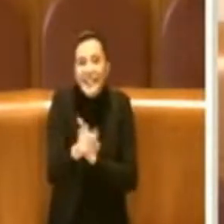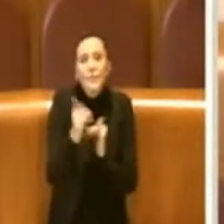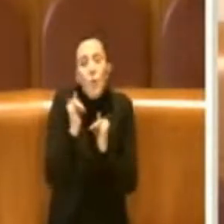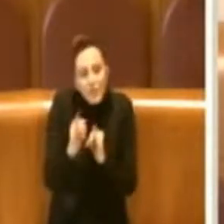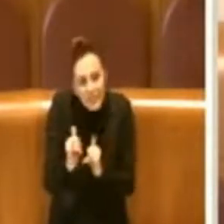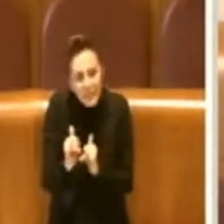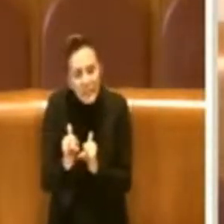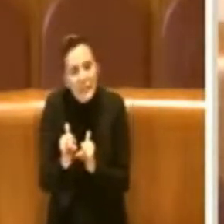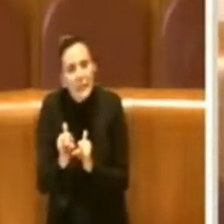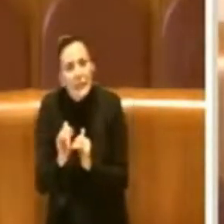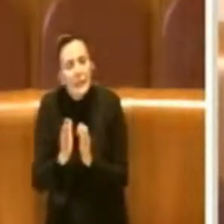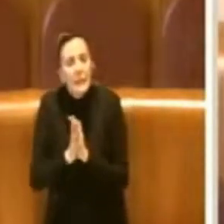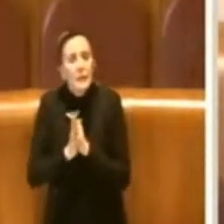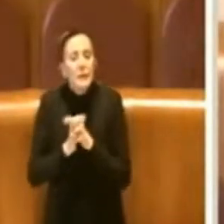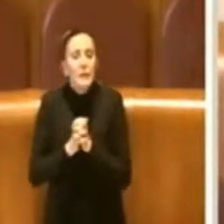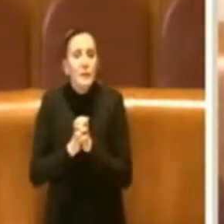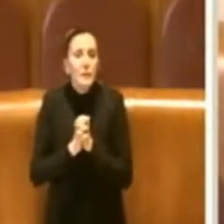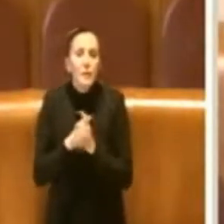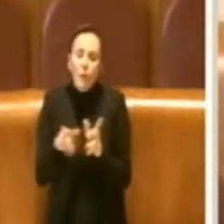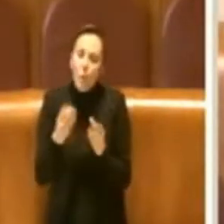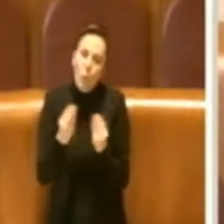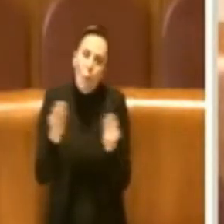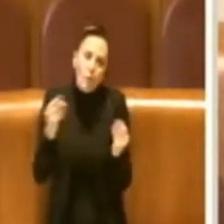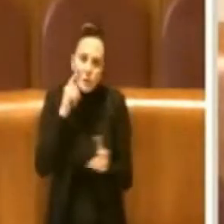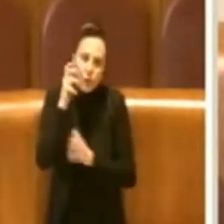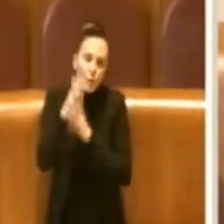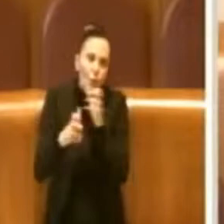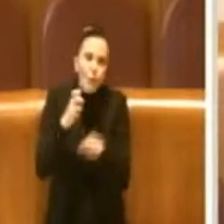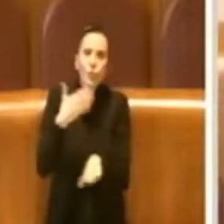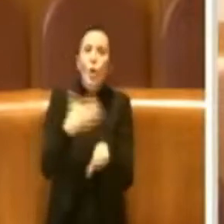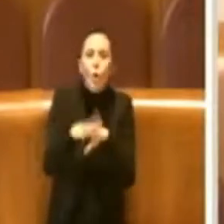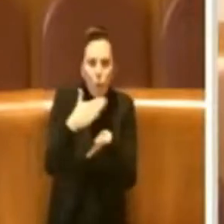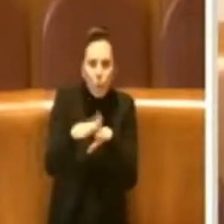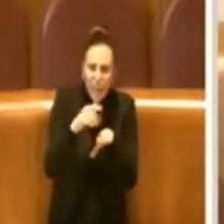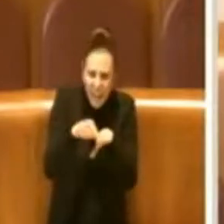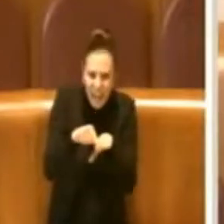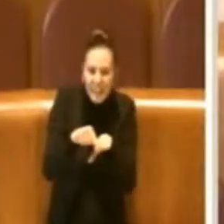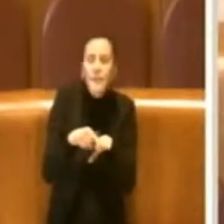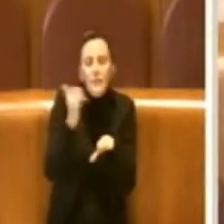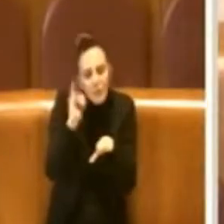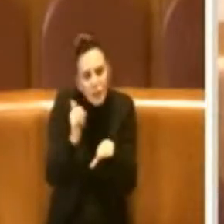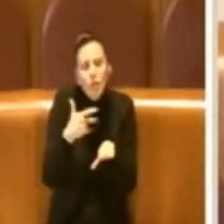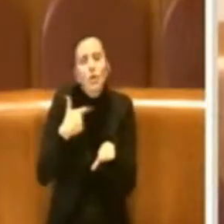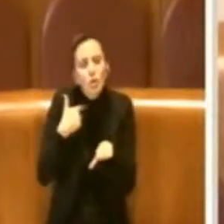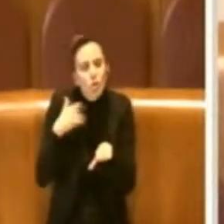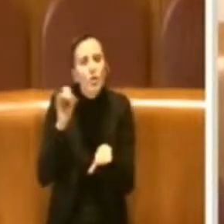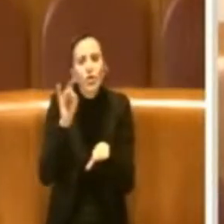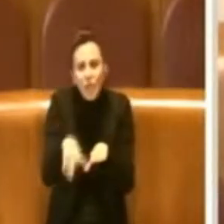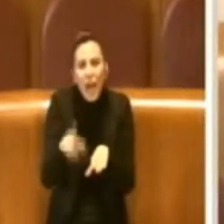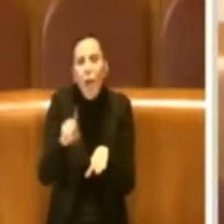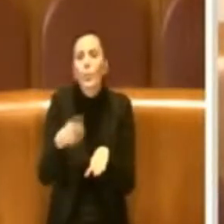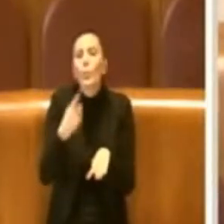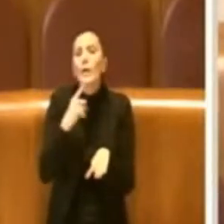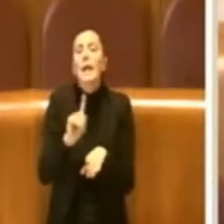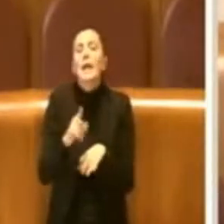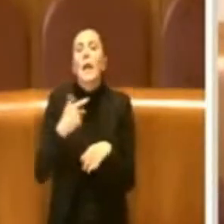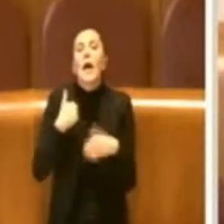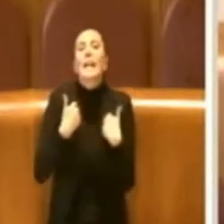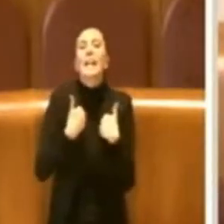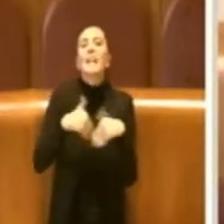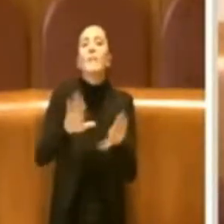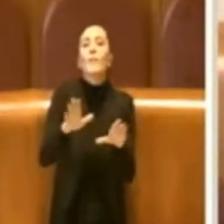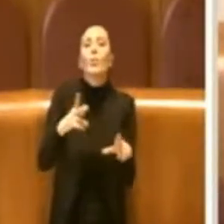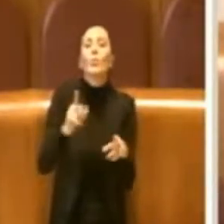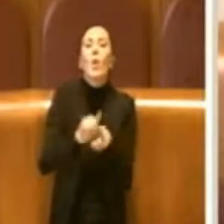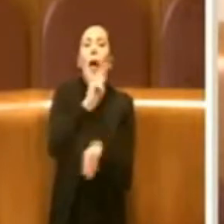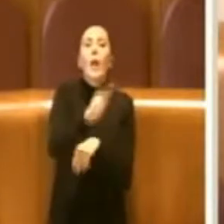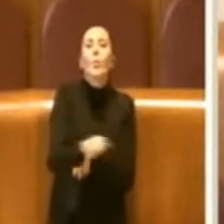'è confusione tra competenze? Certo che c'è. È grave anche il recesso senza la ricerca di un nuovo, anzi,